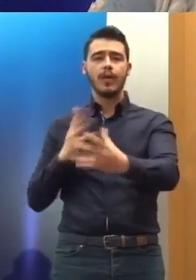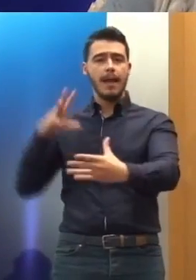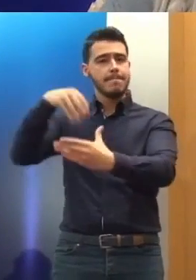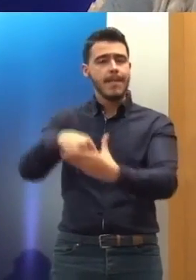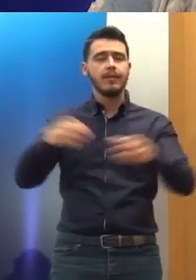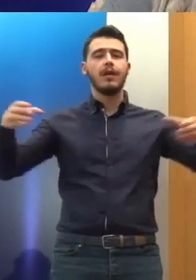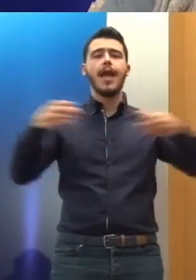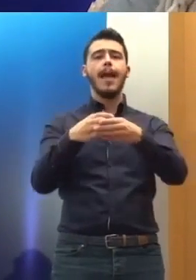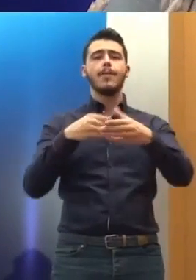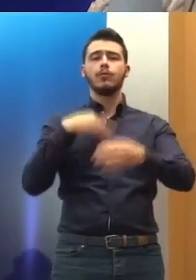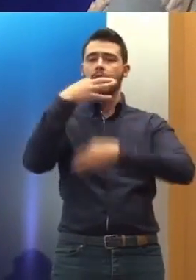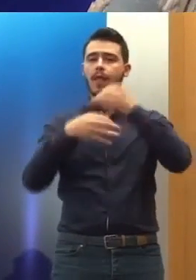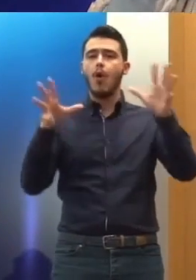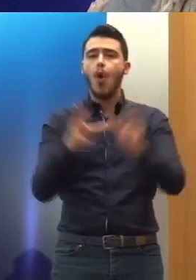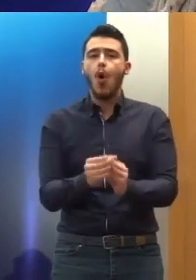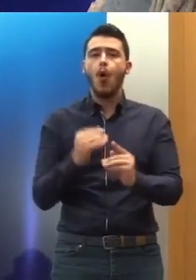της Επιτροπής.